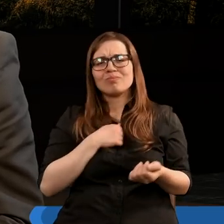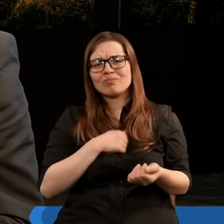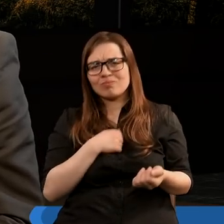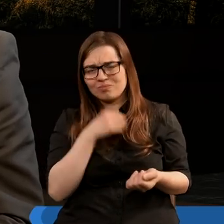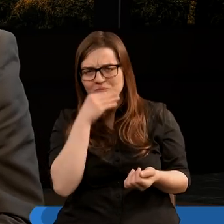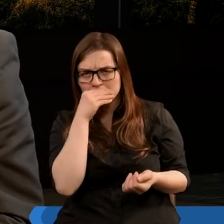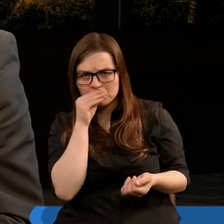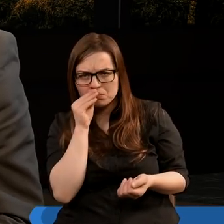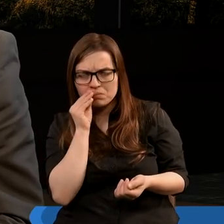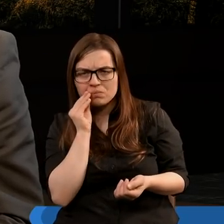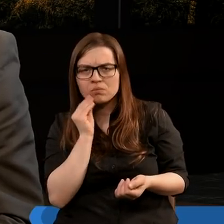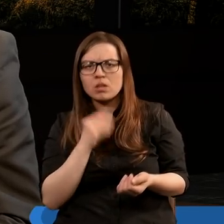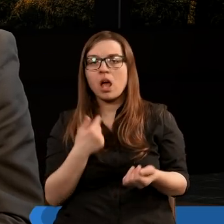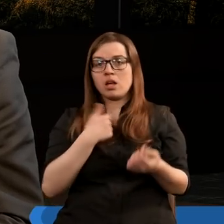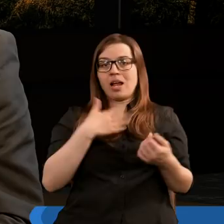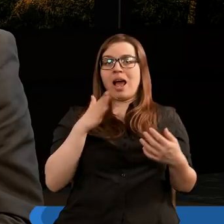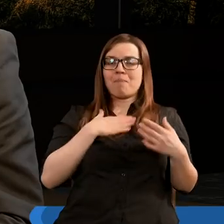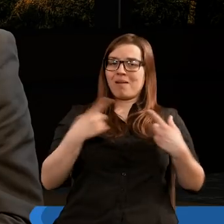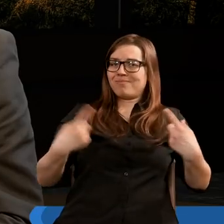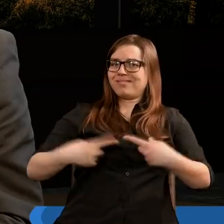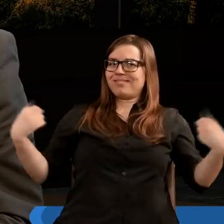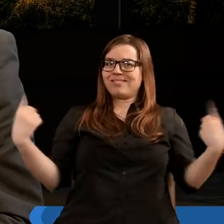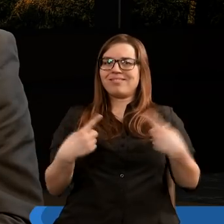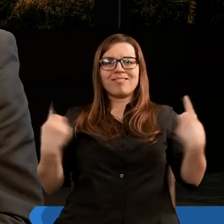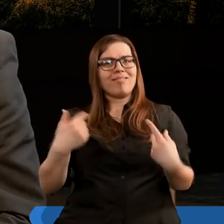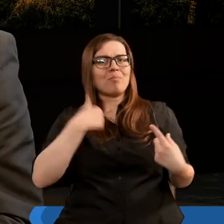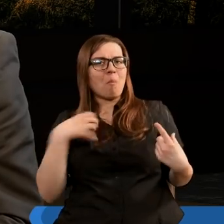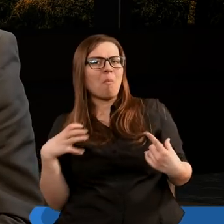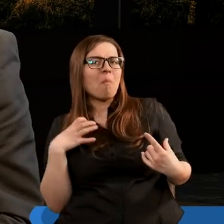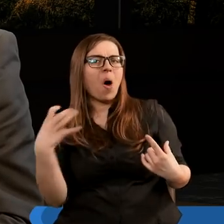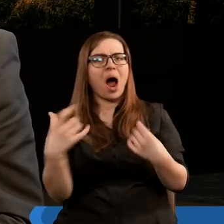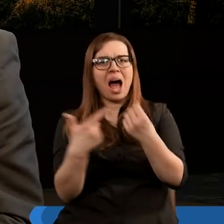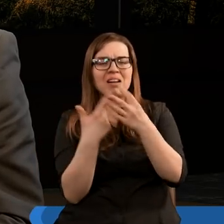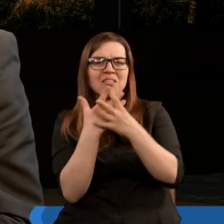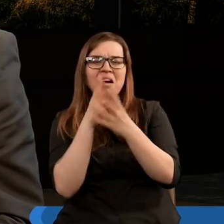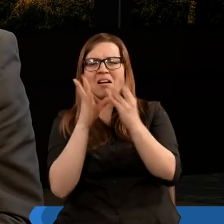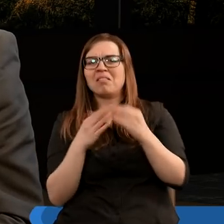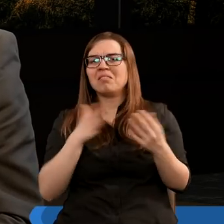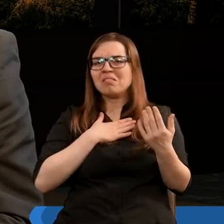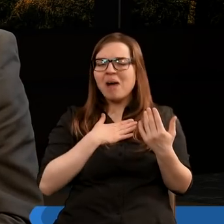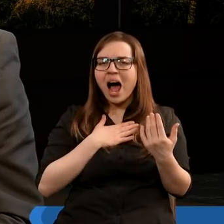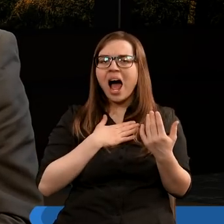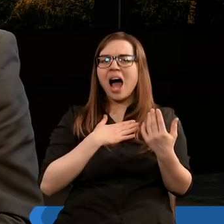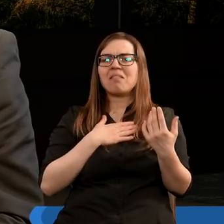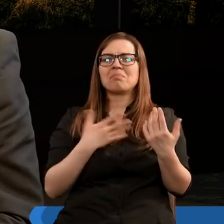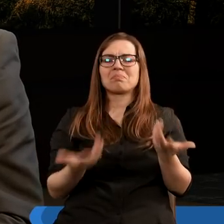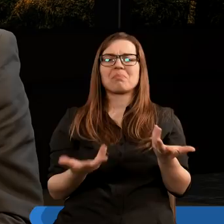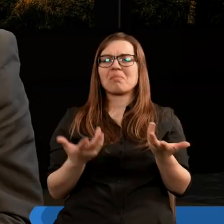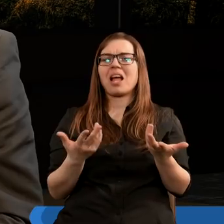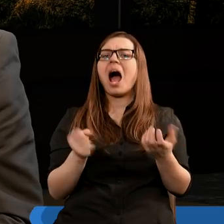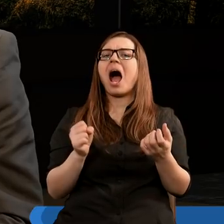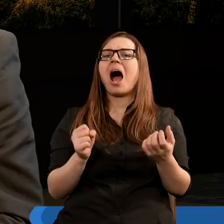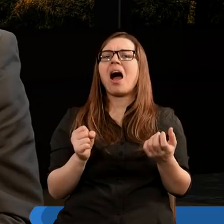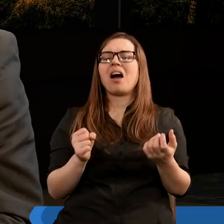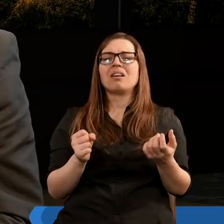nasze życie opływa w luksusy, w dobra, których wcześniej ludzie nie mieli i taka ironia losu, że dzisiaj w